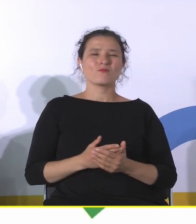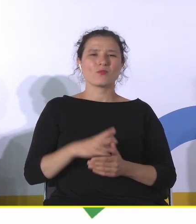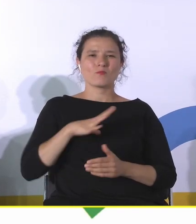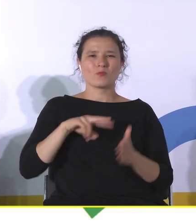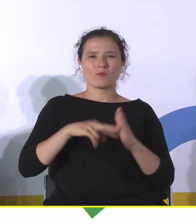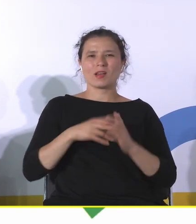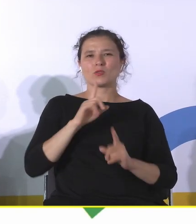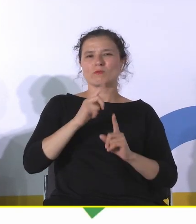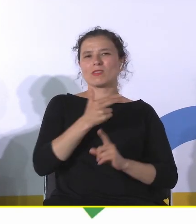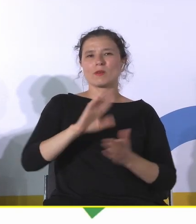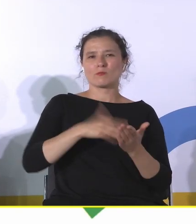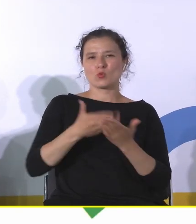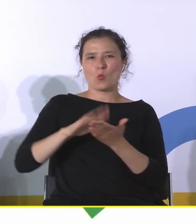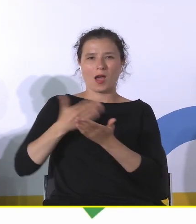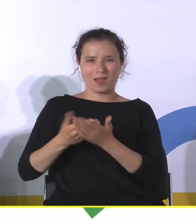tym panelu mówić.